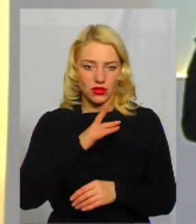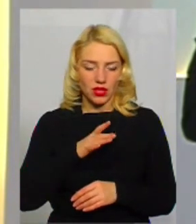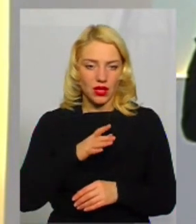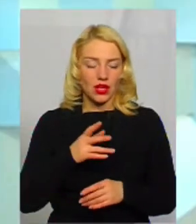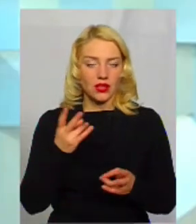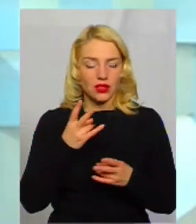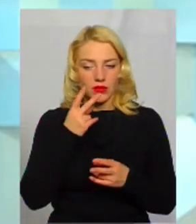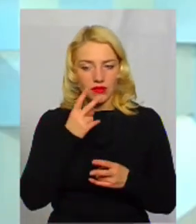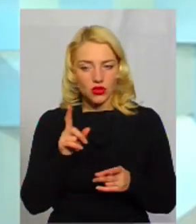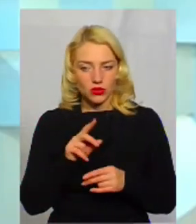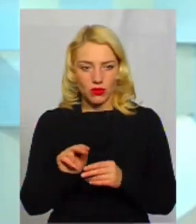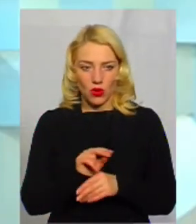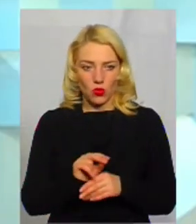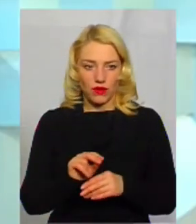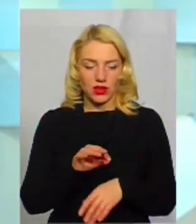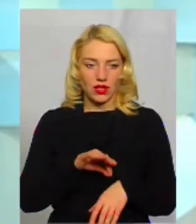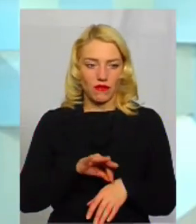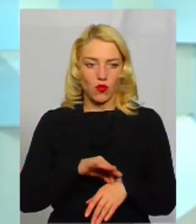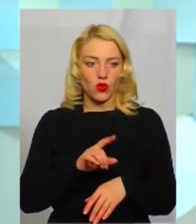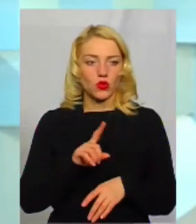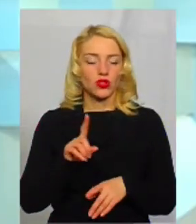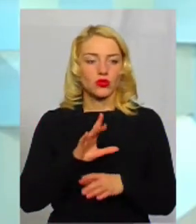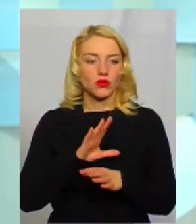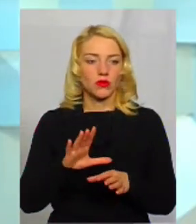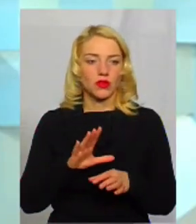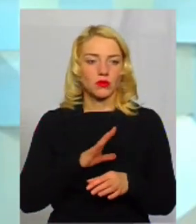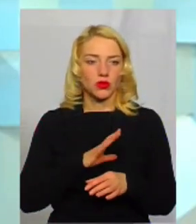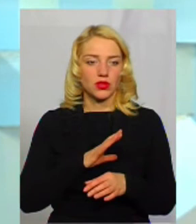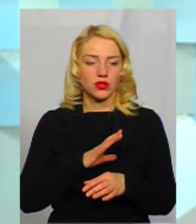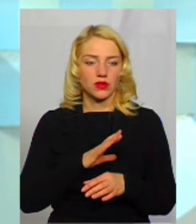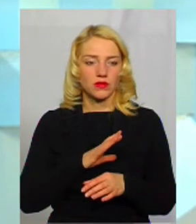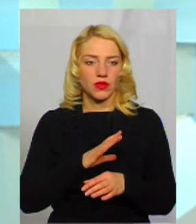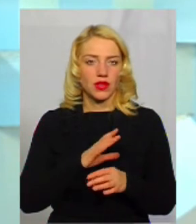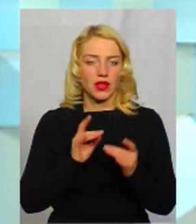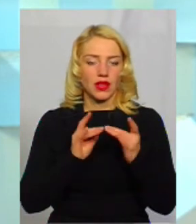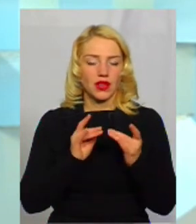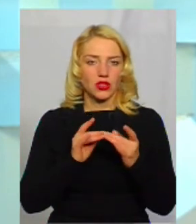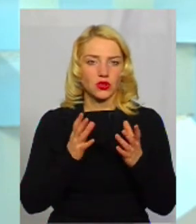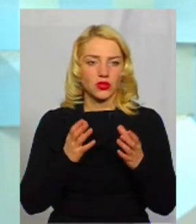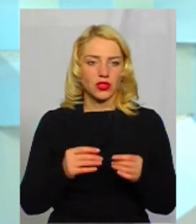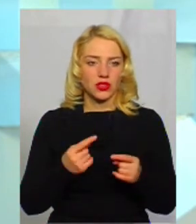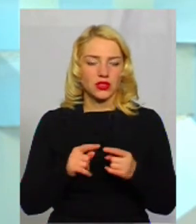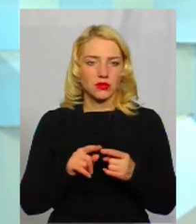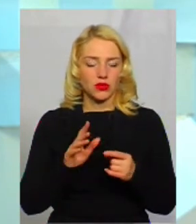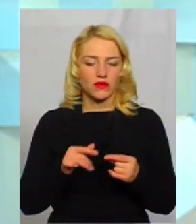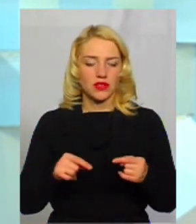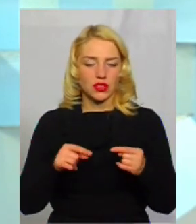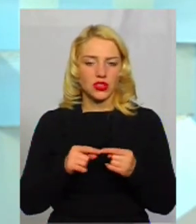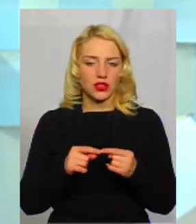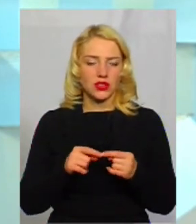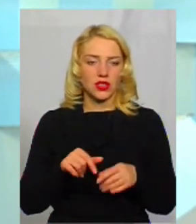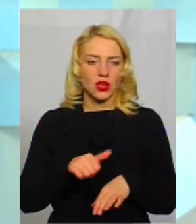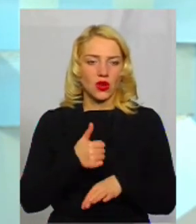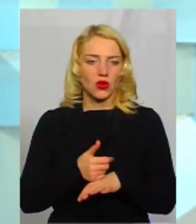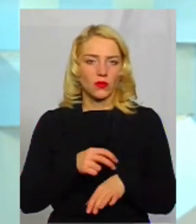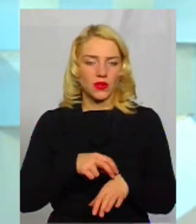дивитись, щоб долікувати хворого, і не повинен бути великий ліжкодень. Це буде визначатися і лікарами, і головним